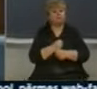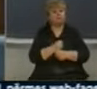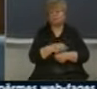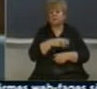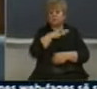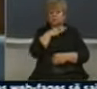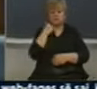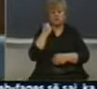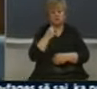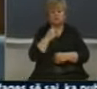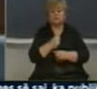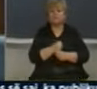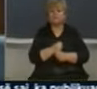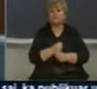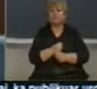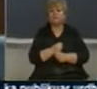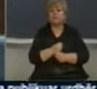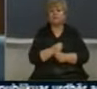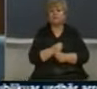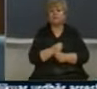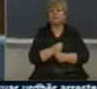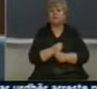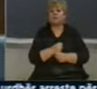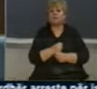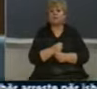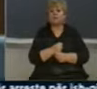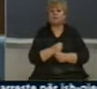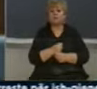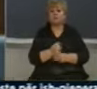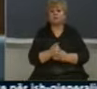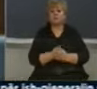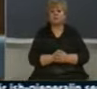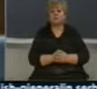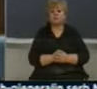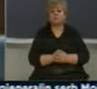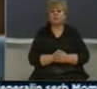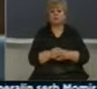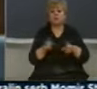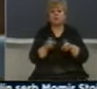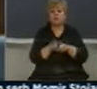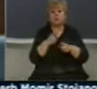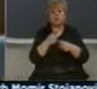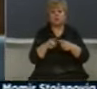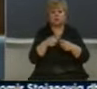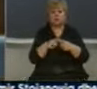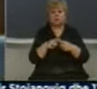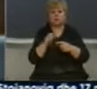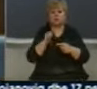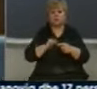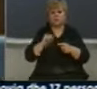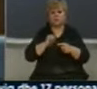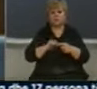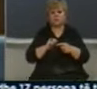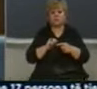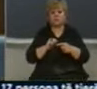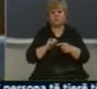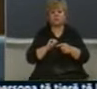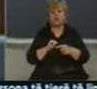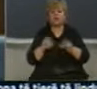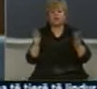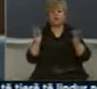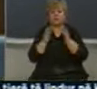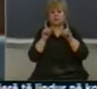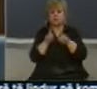cilat merën me këtë punë që most kemi asë një të regjistrum. Sigurisht unë do të munduëm që për pos vretje dhe kritikave